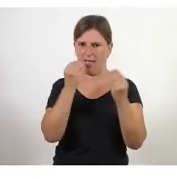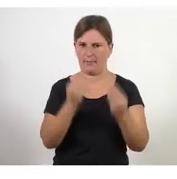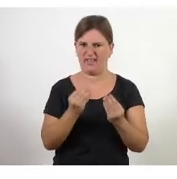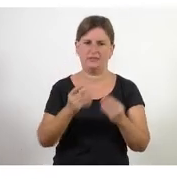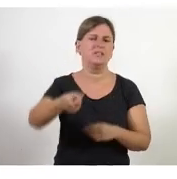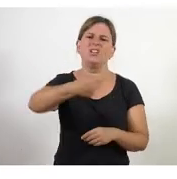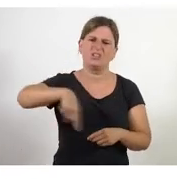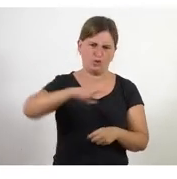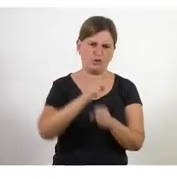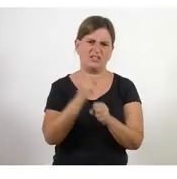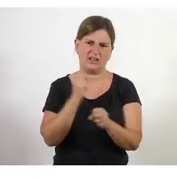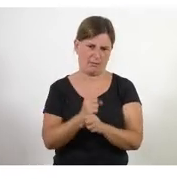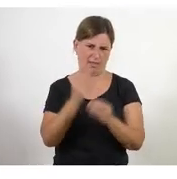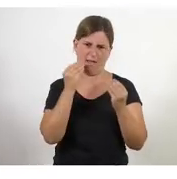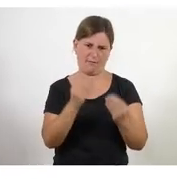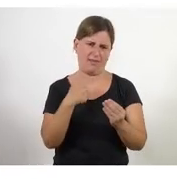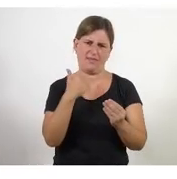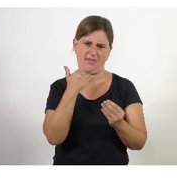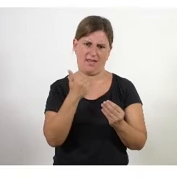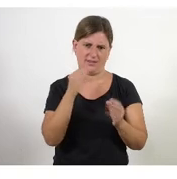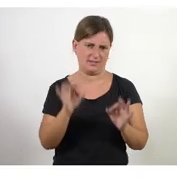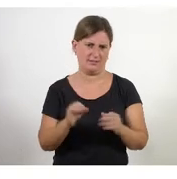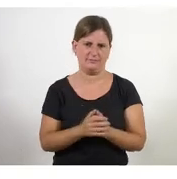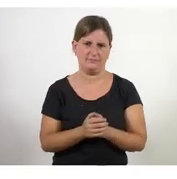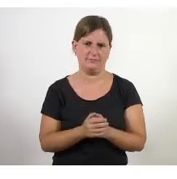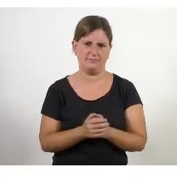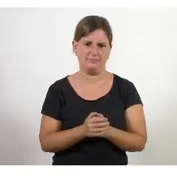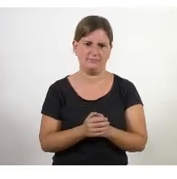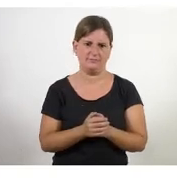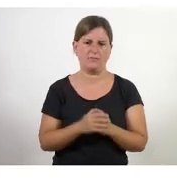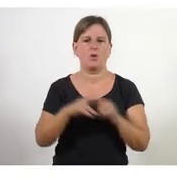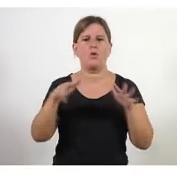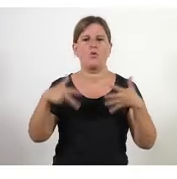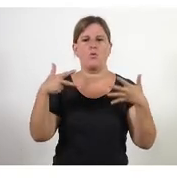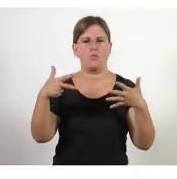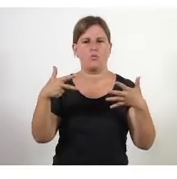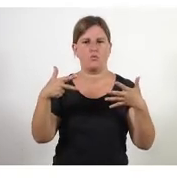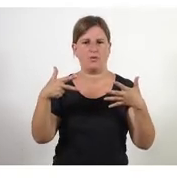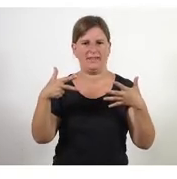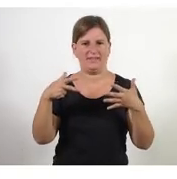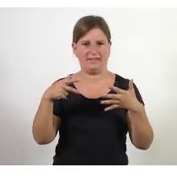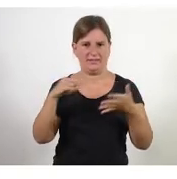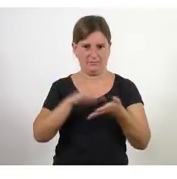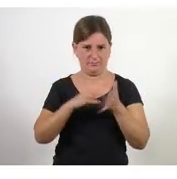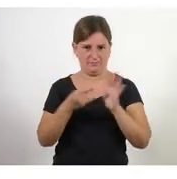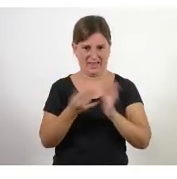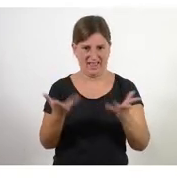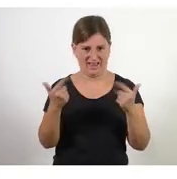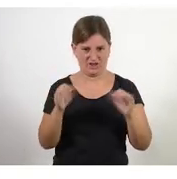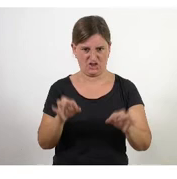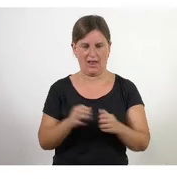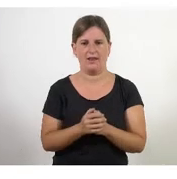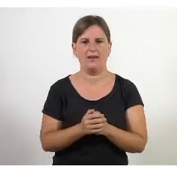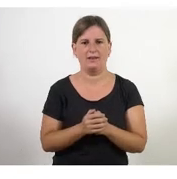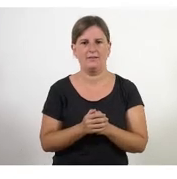aquí no em pararem massa temps principi esgell número 8 aquest per a mi és un dels